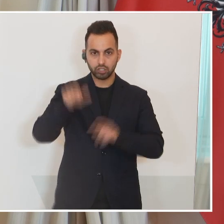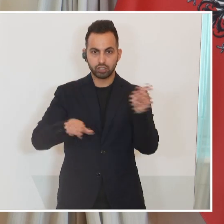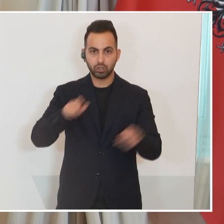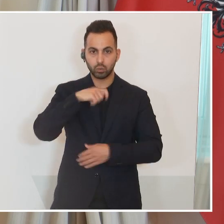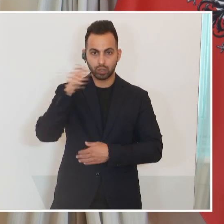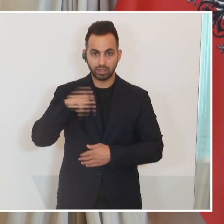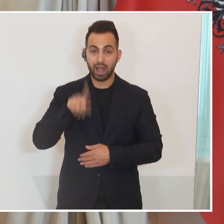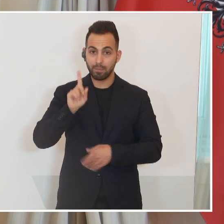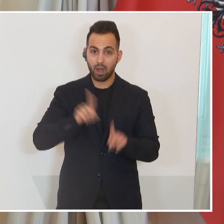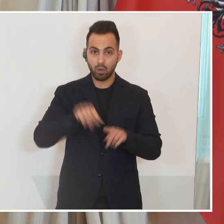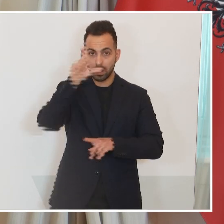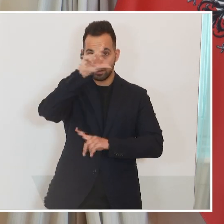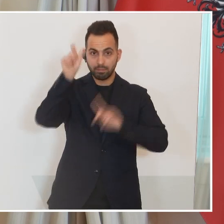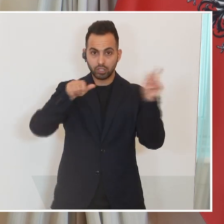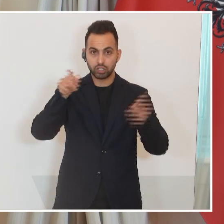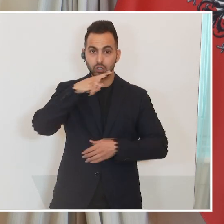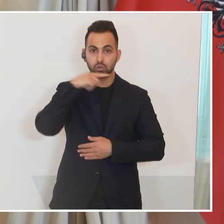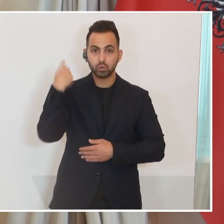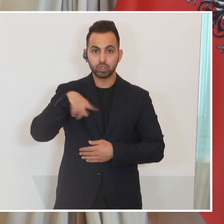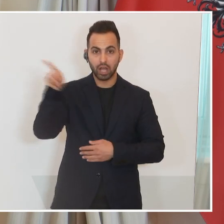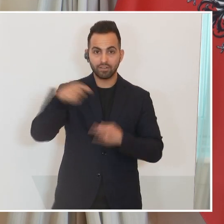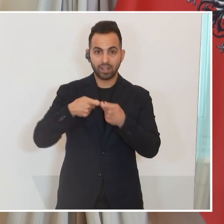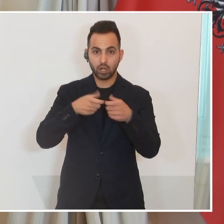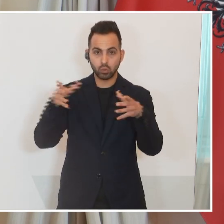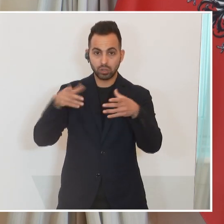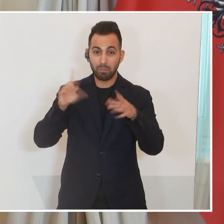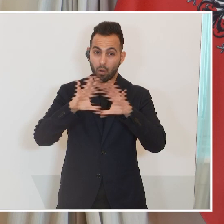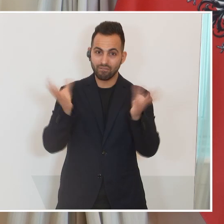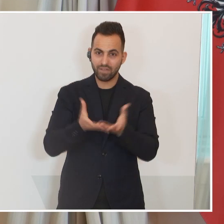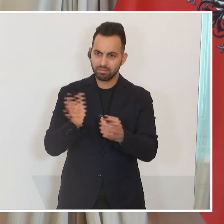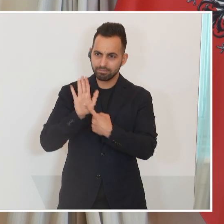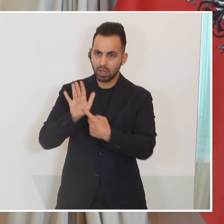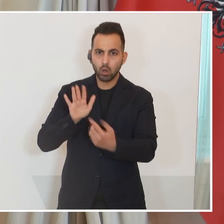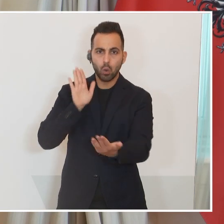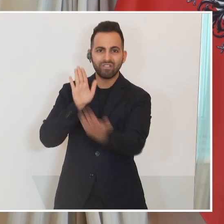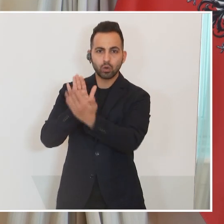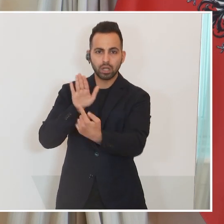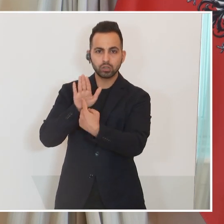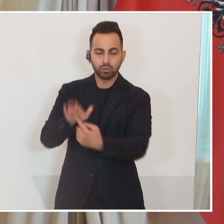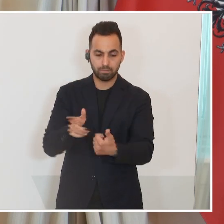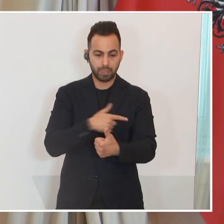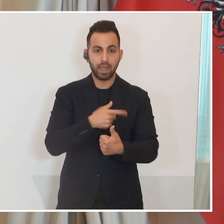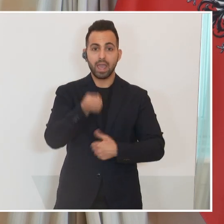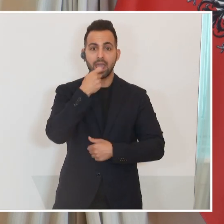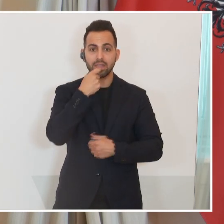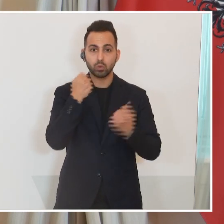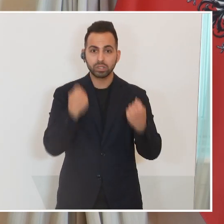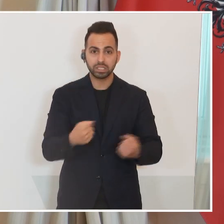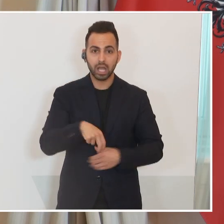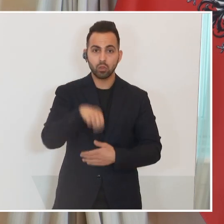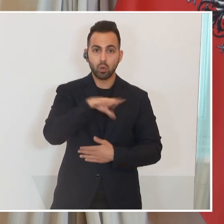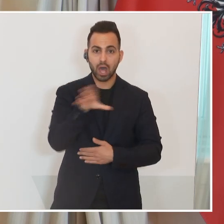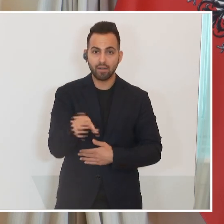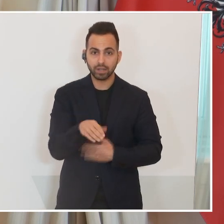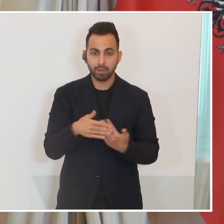russischen Föderation, der Menschen in der russischen Föderation, aber vor allem auch auf der Welt zu konfrontieren. Die Frage der Ernährungssicherheit Nordafrika betreffend,